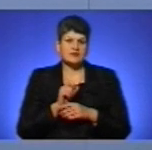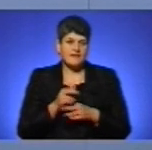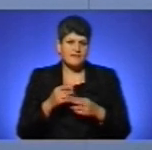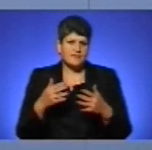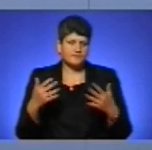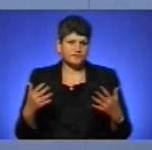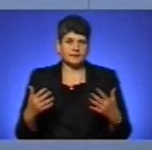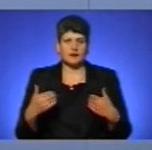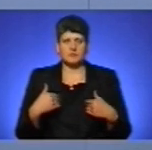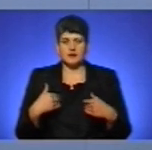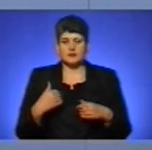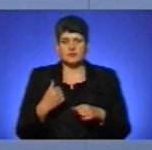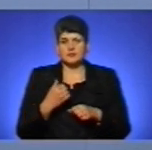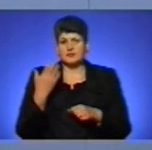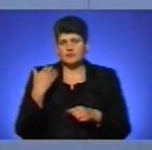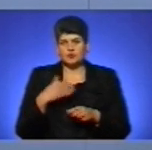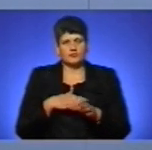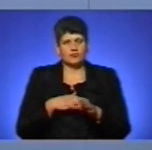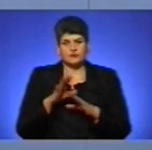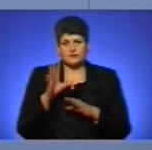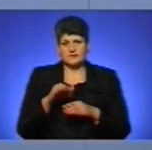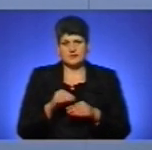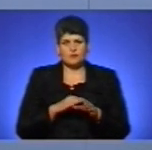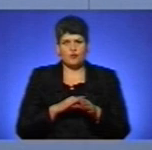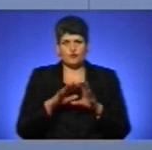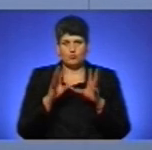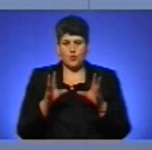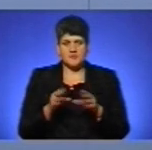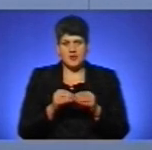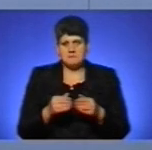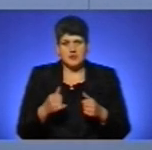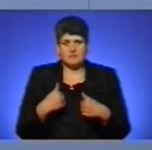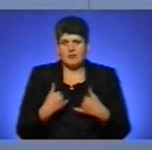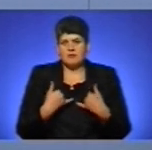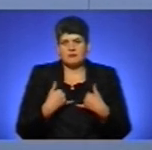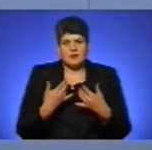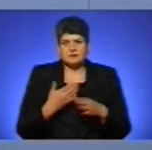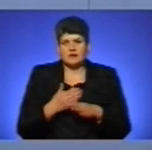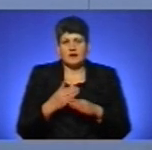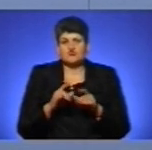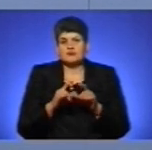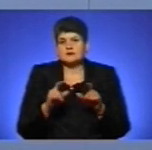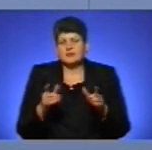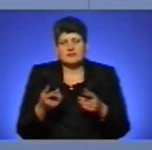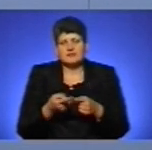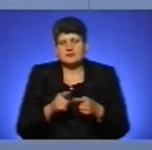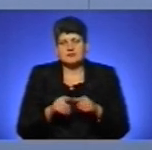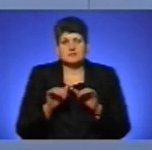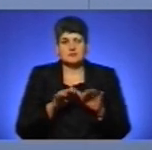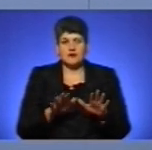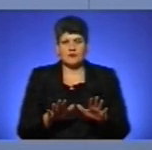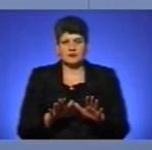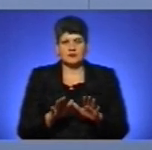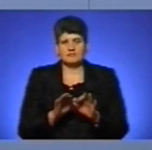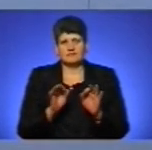Ми функціонал давно виконуємо в повному об'ємі. Тому для нас, як для частини, це заходи більше